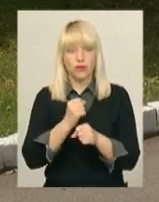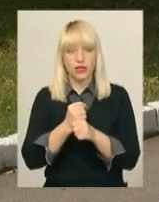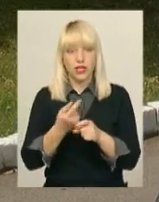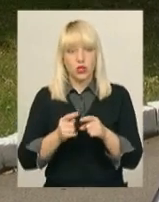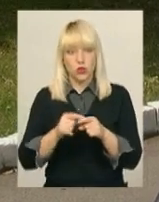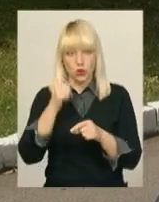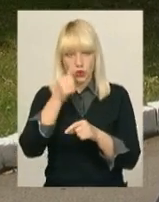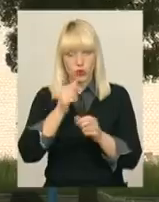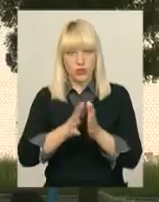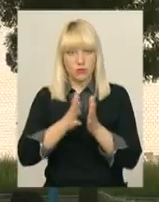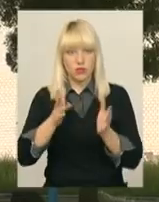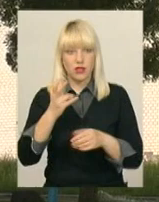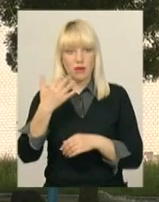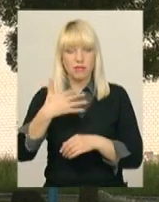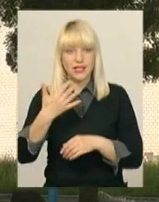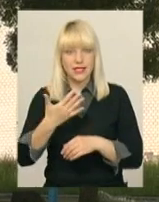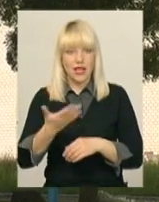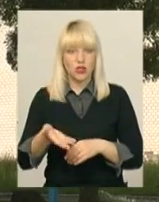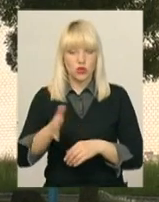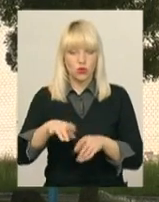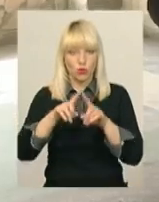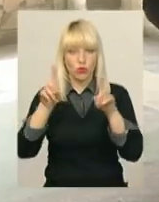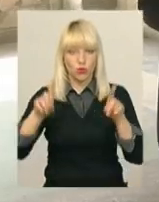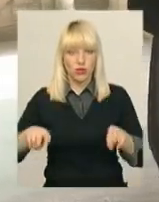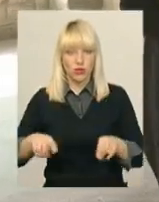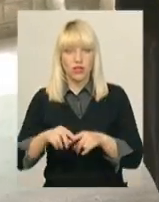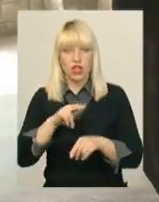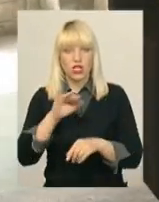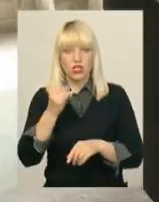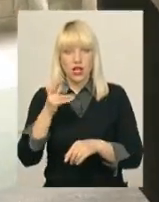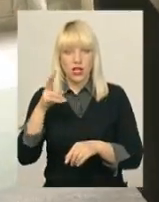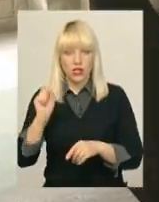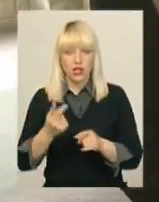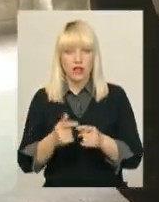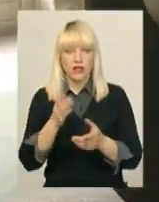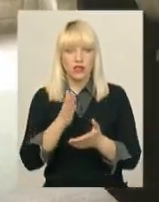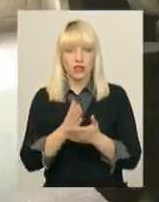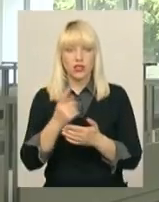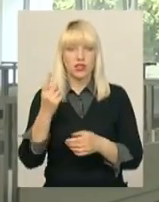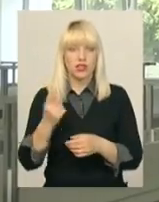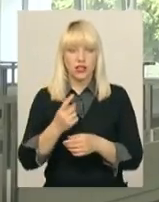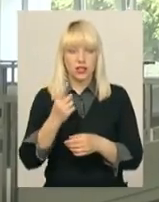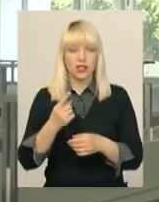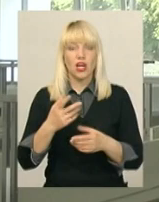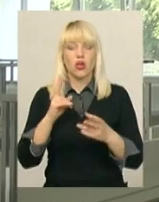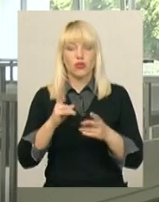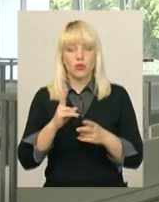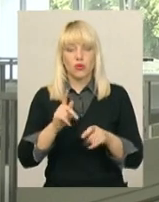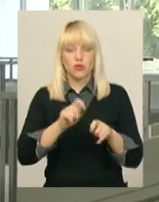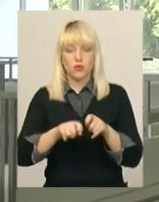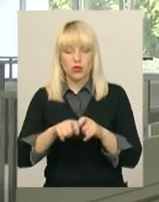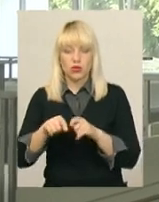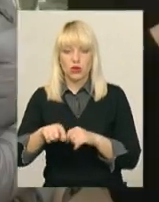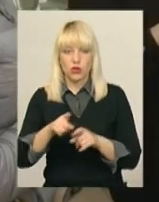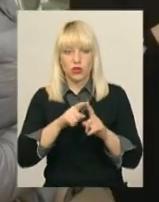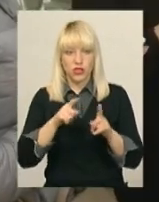на 50 потівок. Табір Чайка – один із десяти існуючих оздоровчих дитячих комплексів Хмельниччини, який проінспектує протягом цього